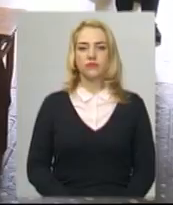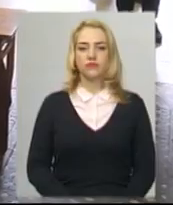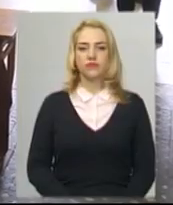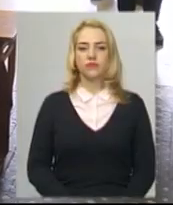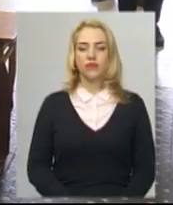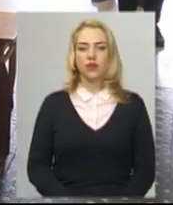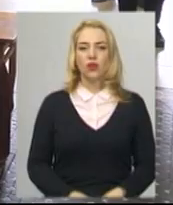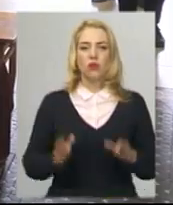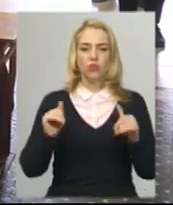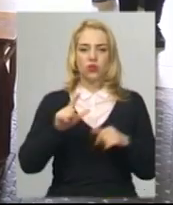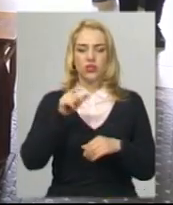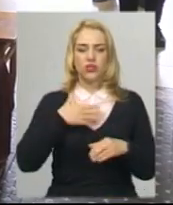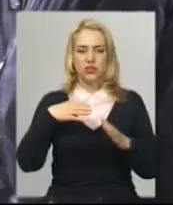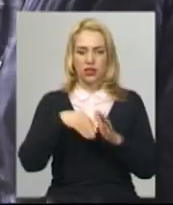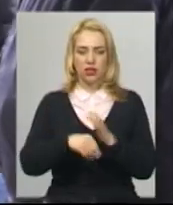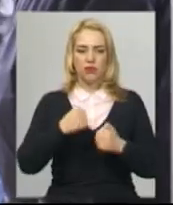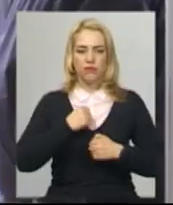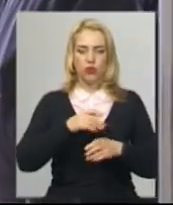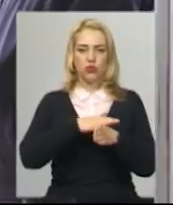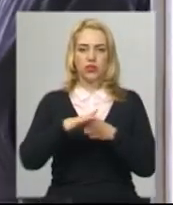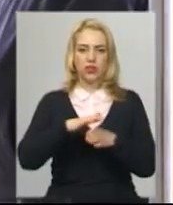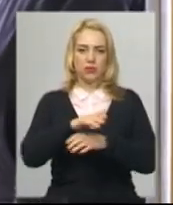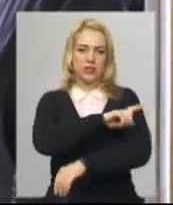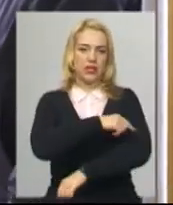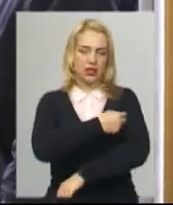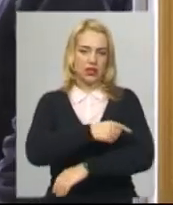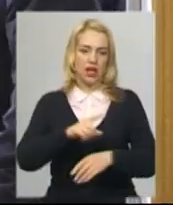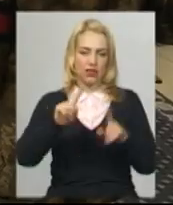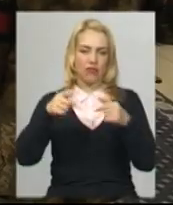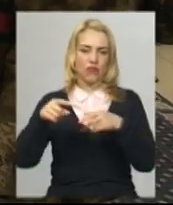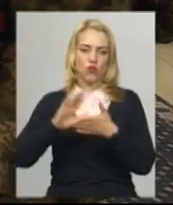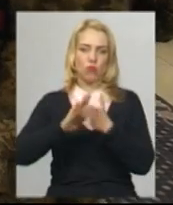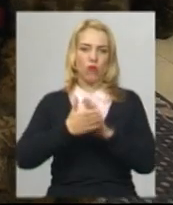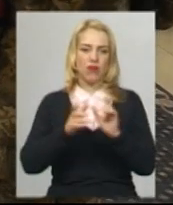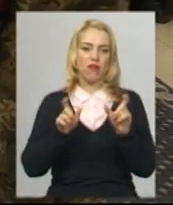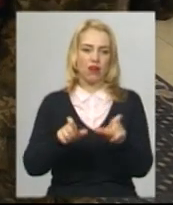Прощалися із загиблим воїном із дотриманням санітарних вимог в умовах карантину.